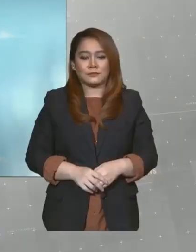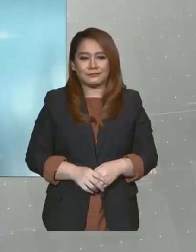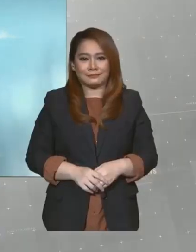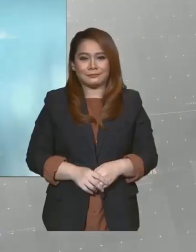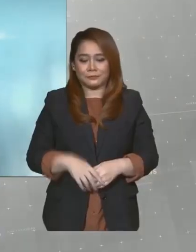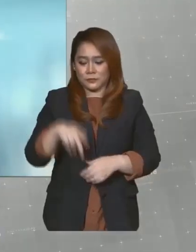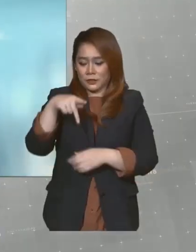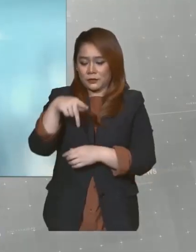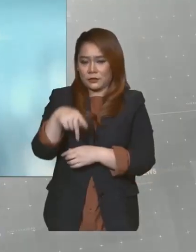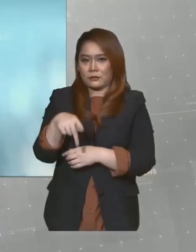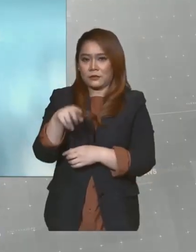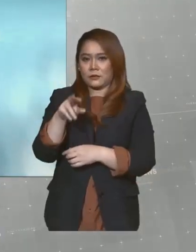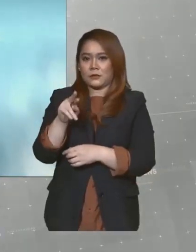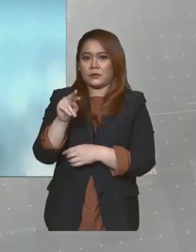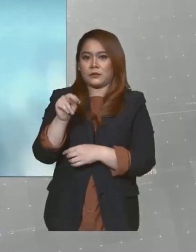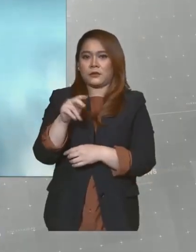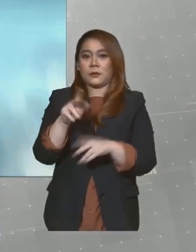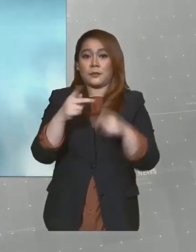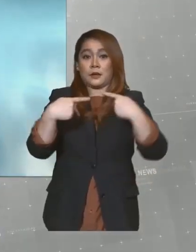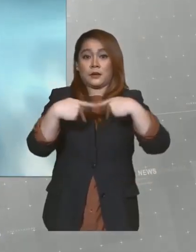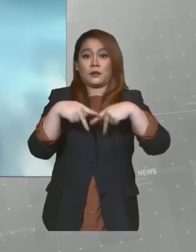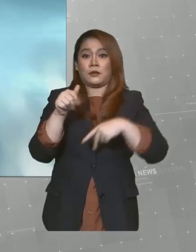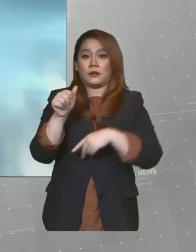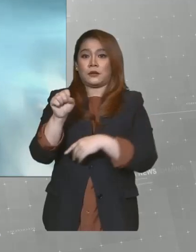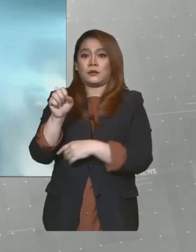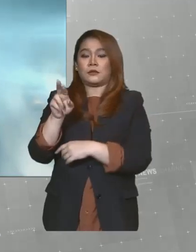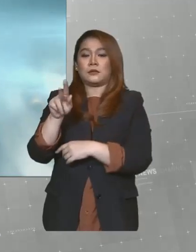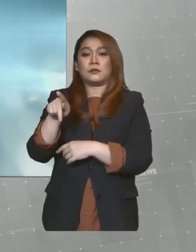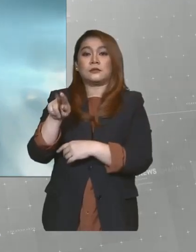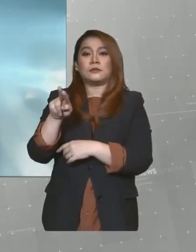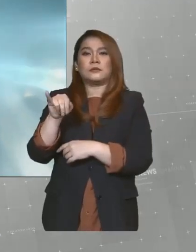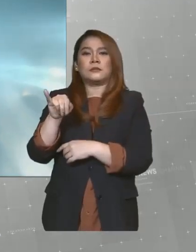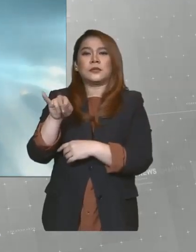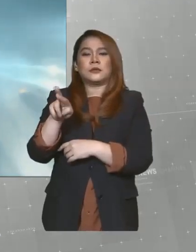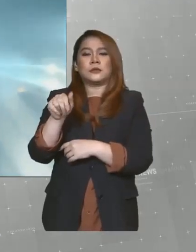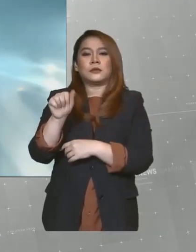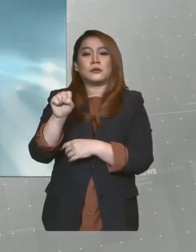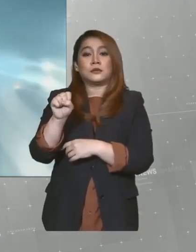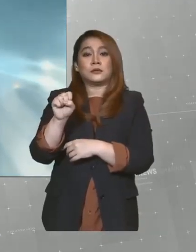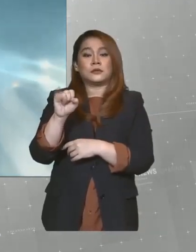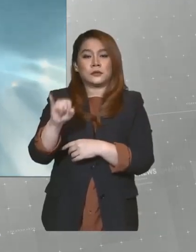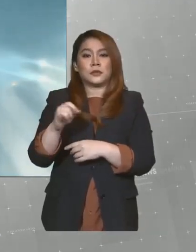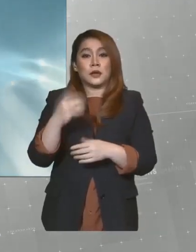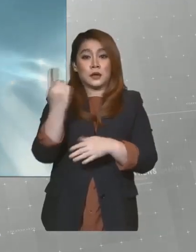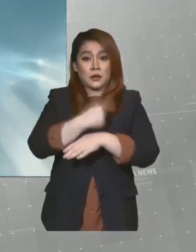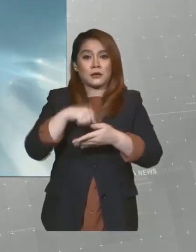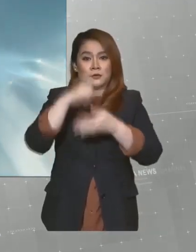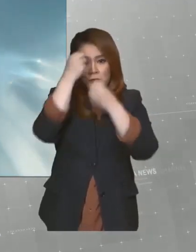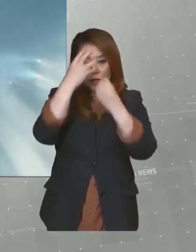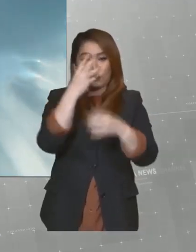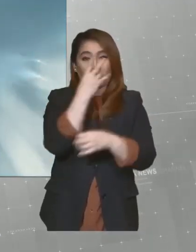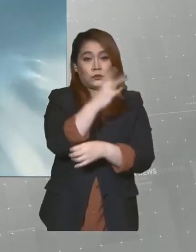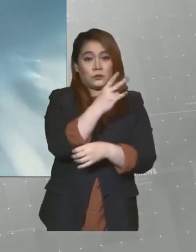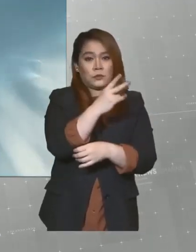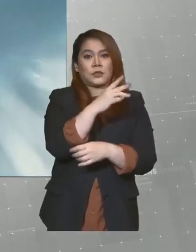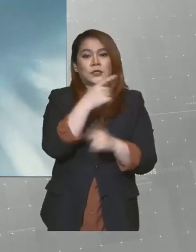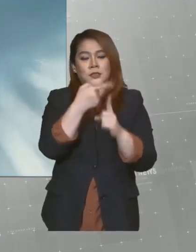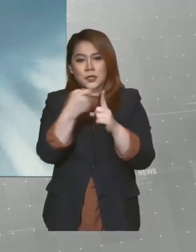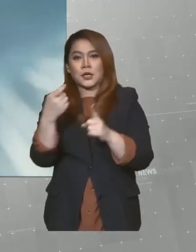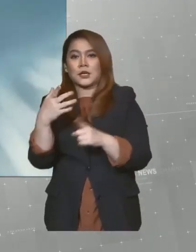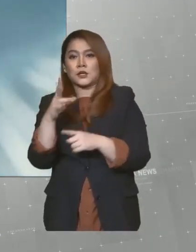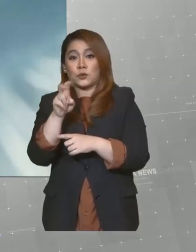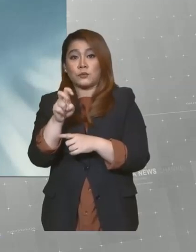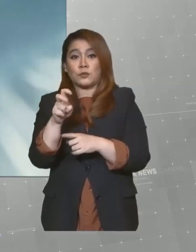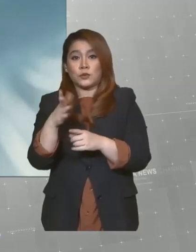Parti Aspirasi Rakyat Sarawak atau Aspirasi hari ini mengumumkan 17 daripada 20 calon yang akan bertanding dalam